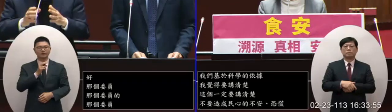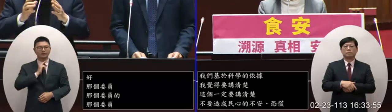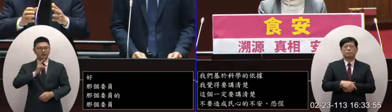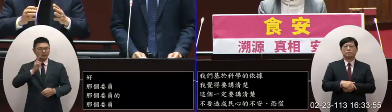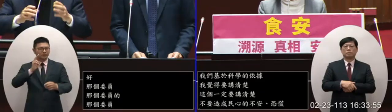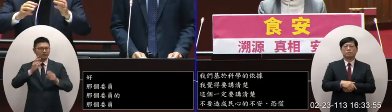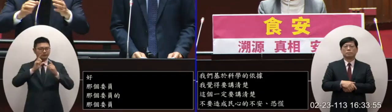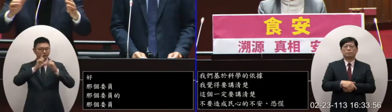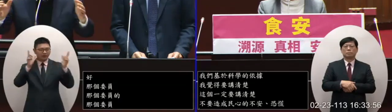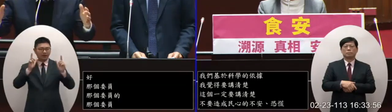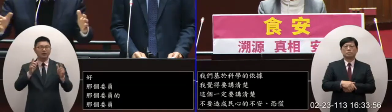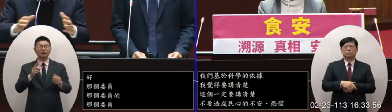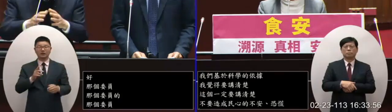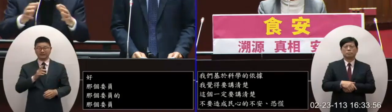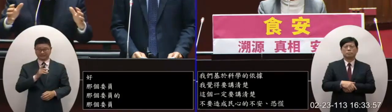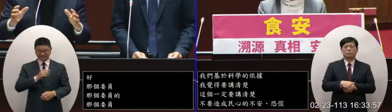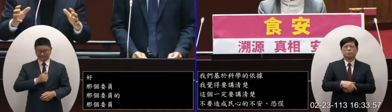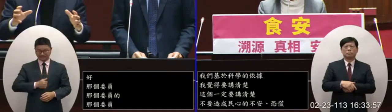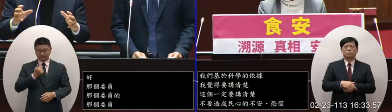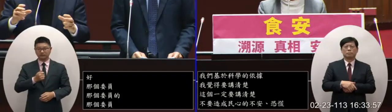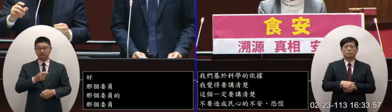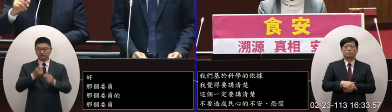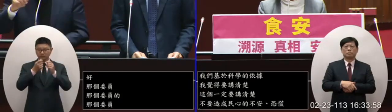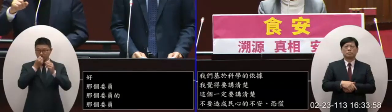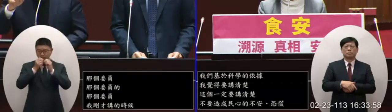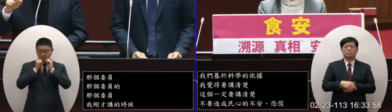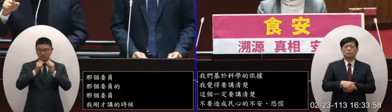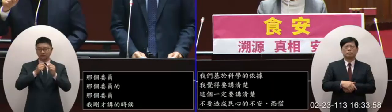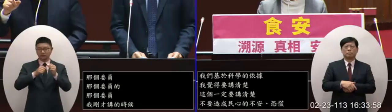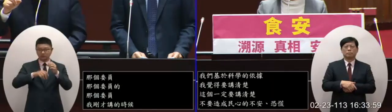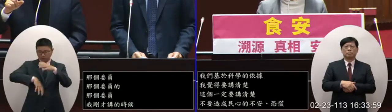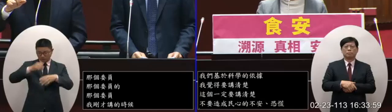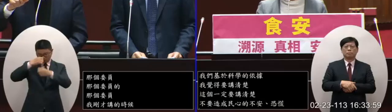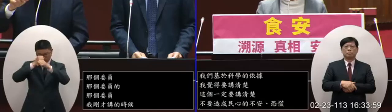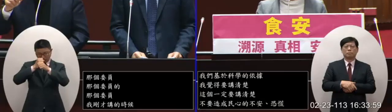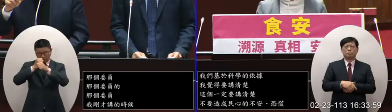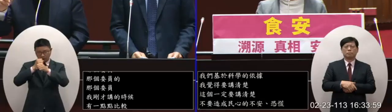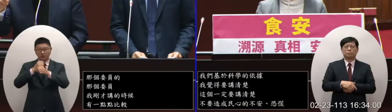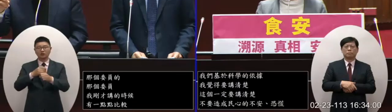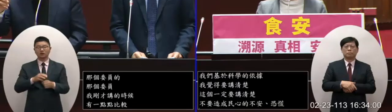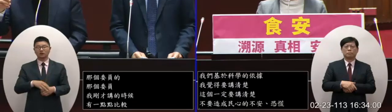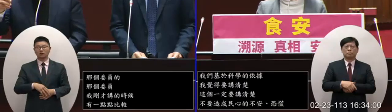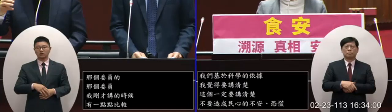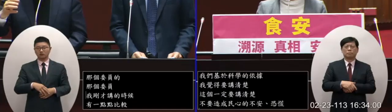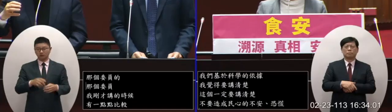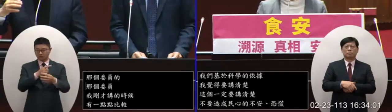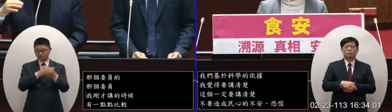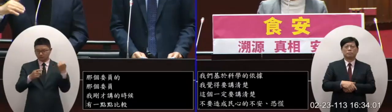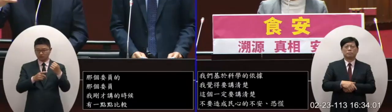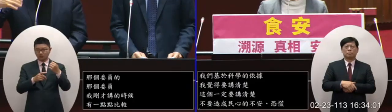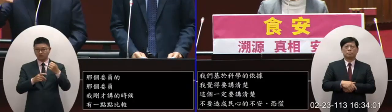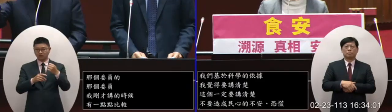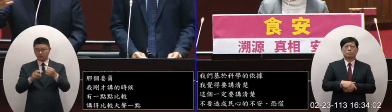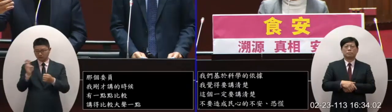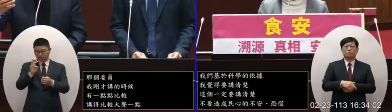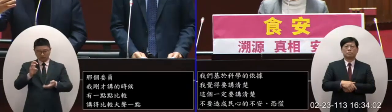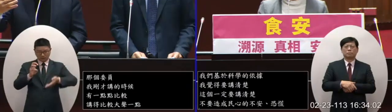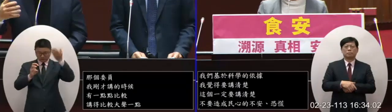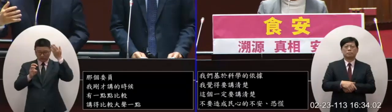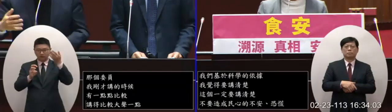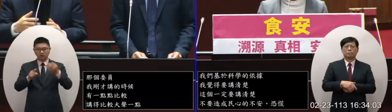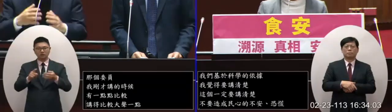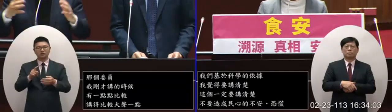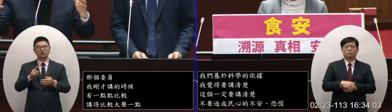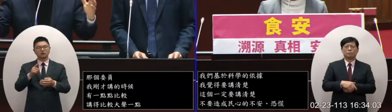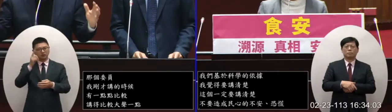聲一點那實際上我們所有的食品的抽樣只要樣本數大於30的時候實際上它就具有代表